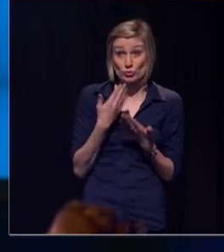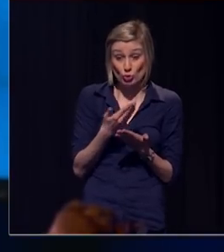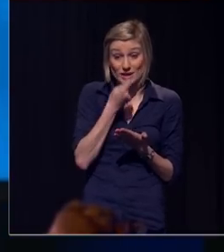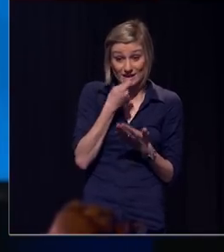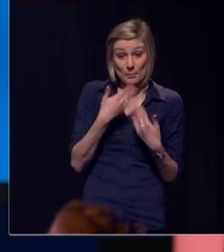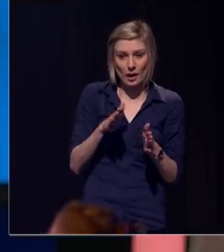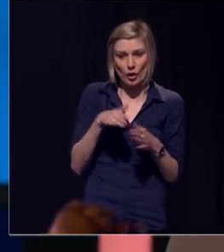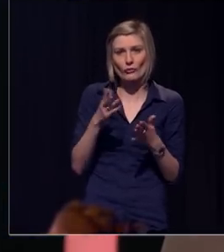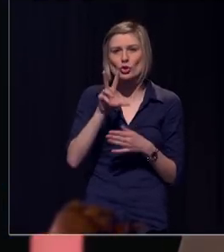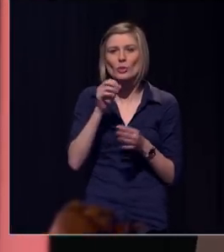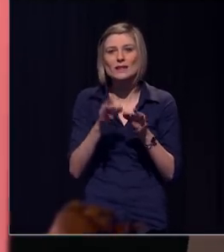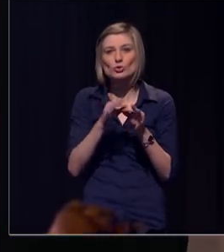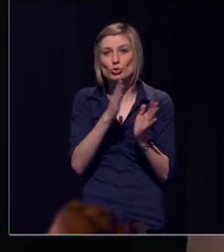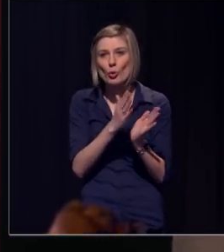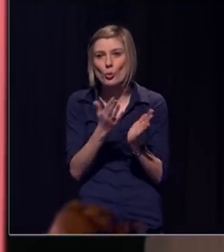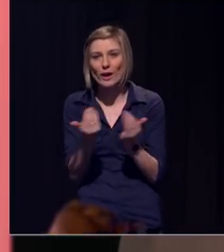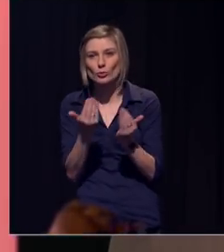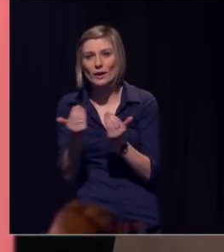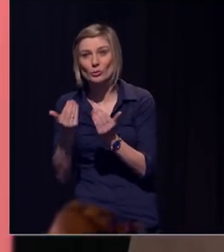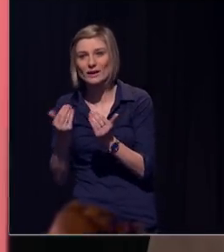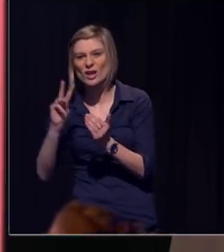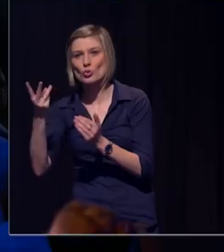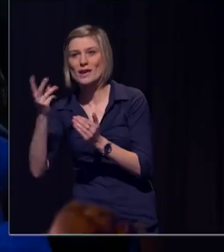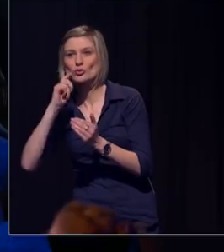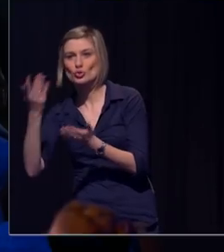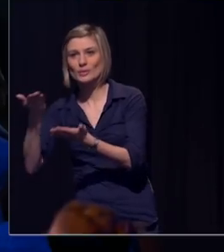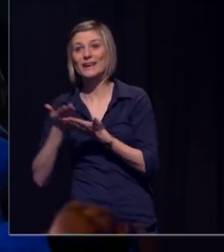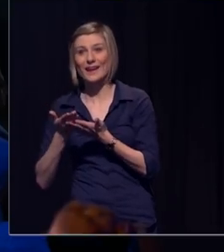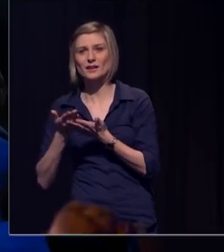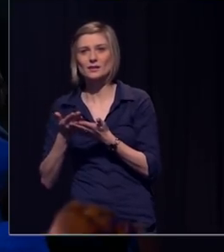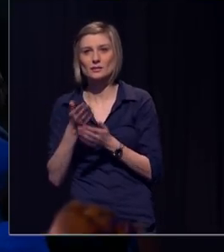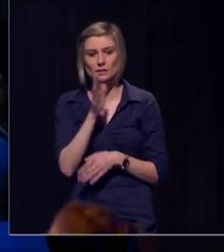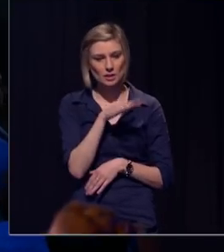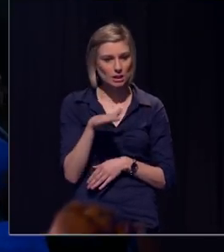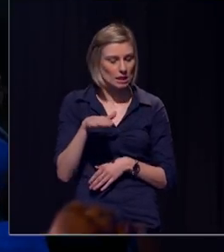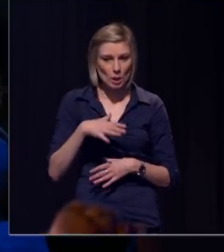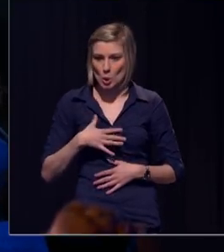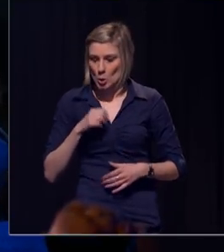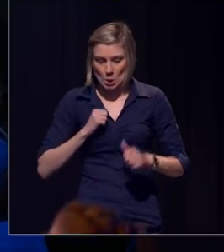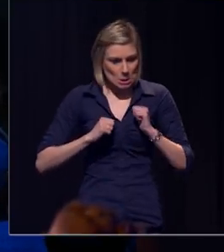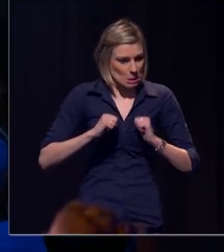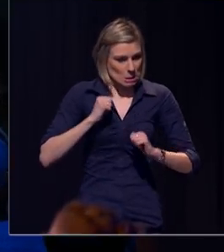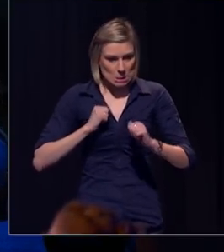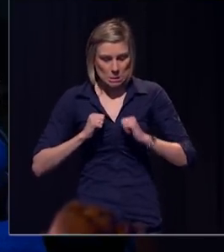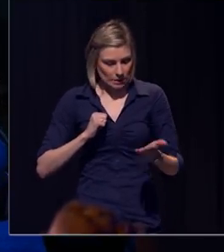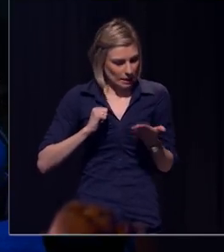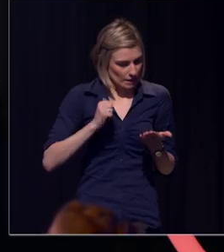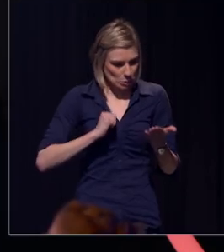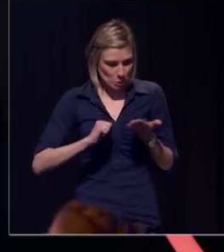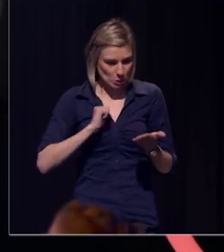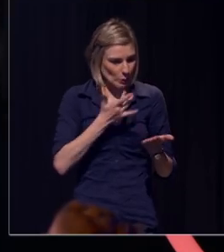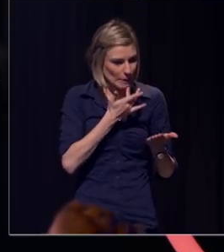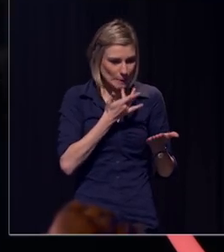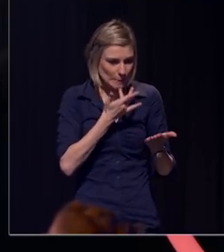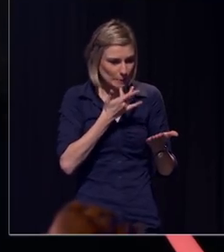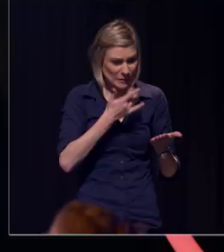gedurende dat hele experiment hoe die kinderen de grootste moeite hebben om zich aan die twintig minuten te houden om te wachten tot die twee marshmallows. Dat